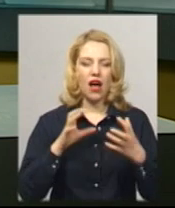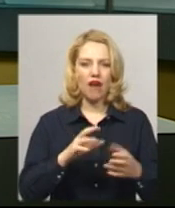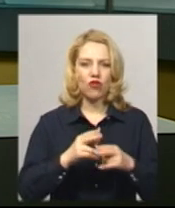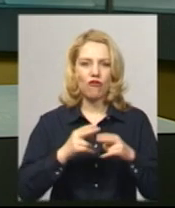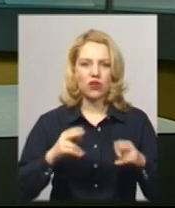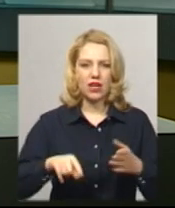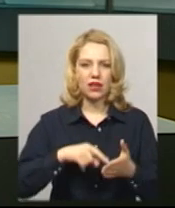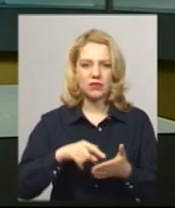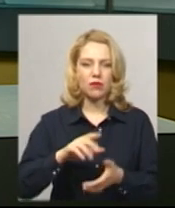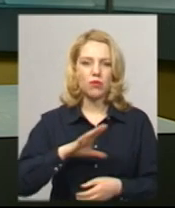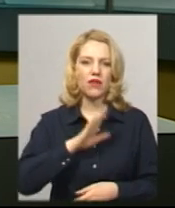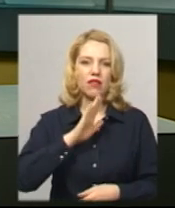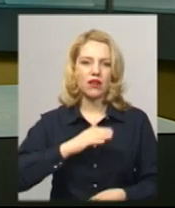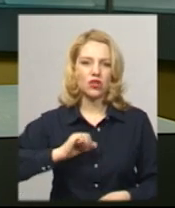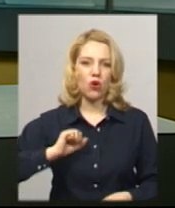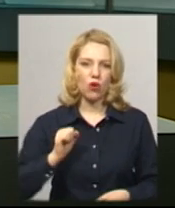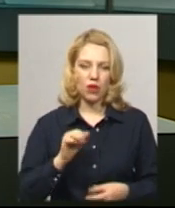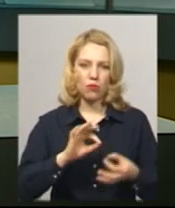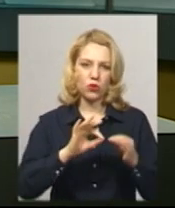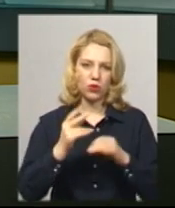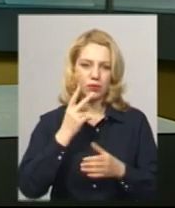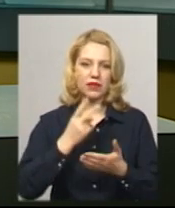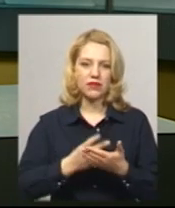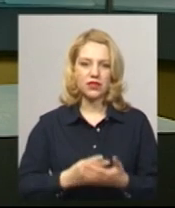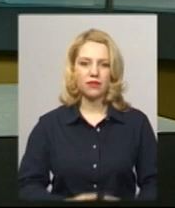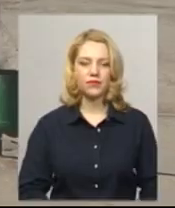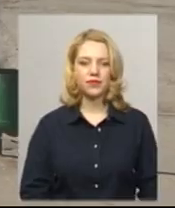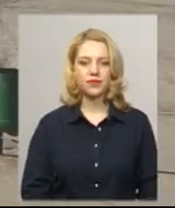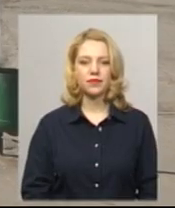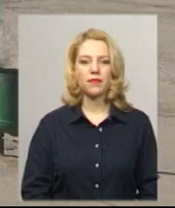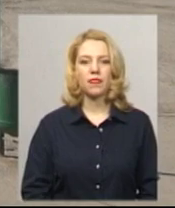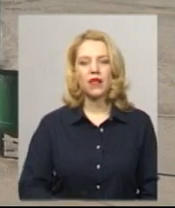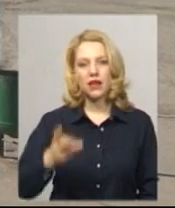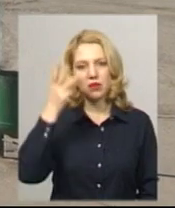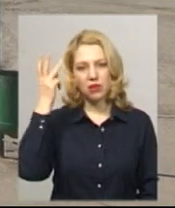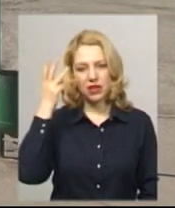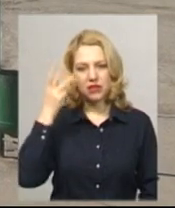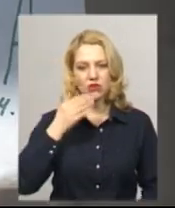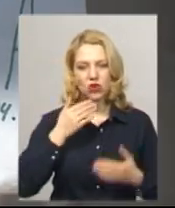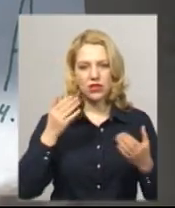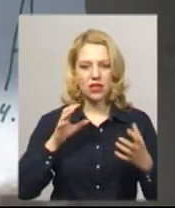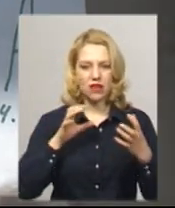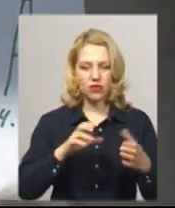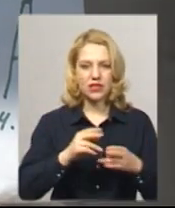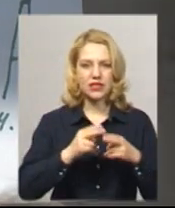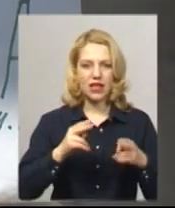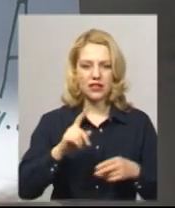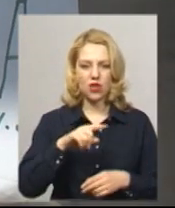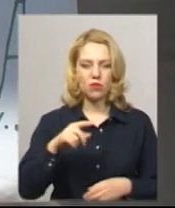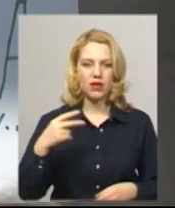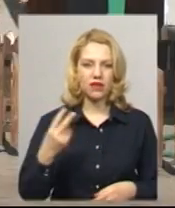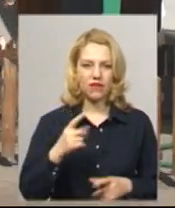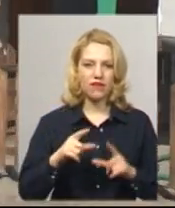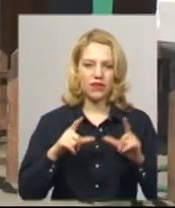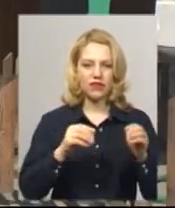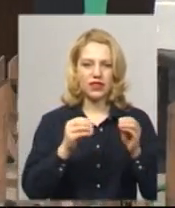моя колега Анастасія Збродова. Подробиці далі у сюжеті. У Хмельницькому стані автобусі станції номер два виїхав о 10